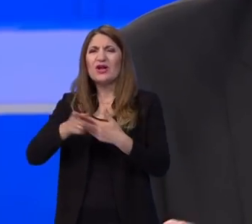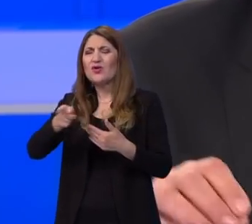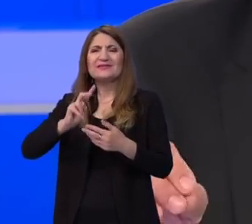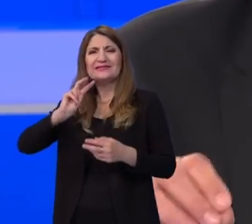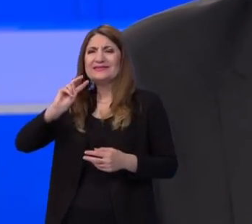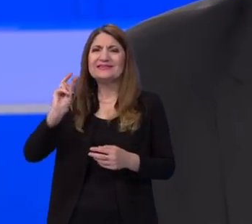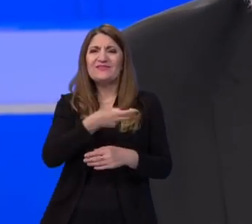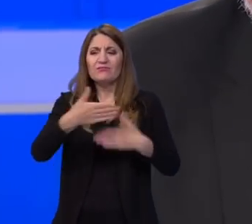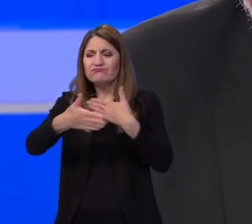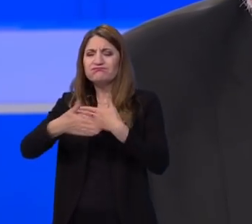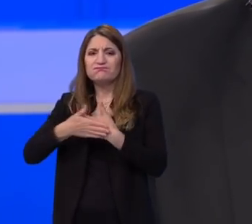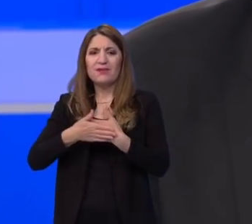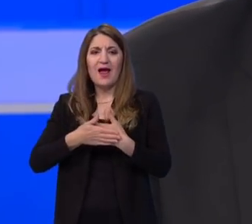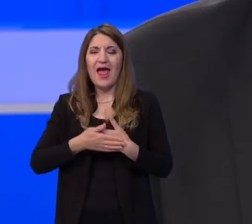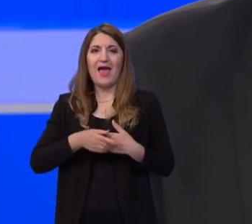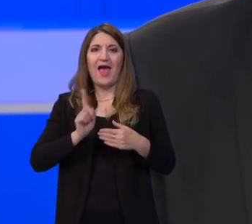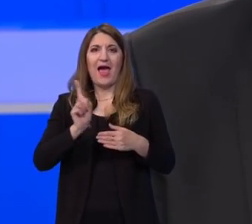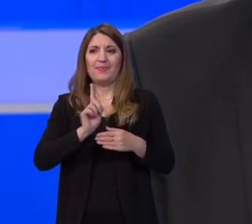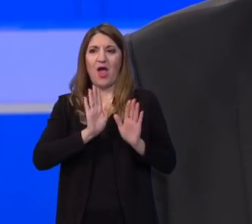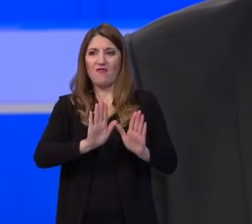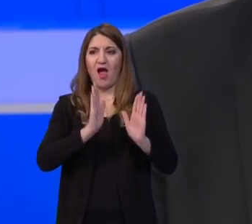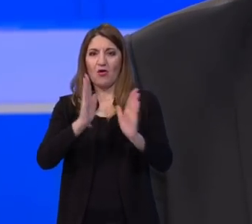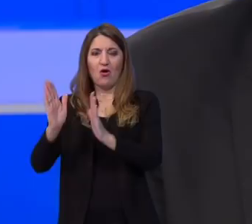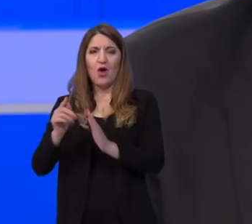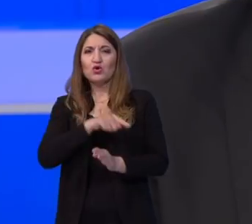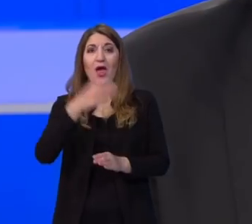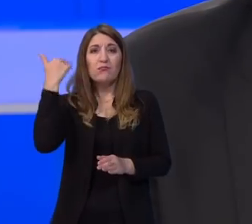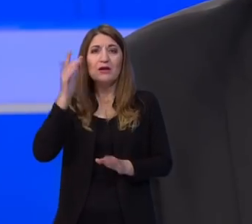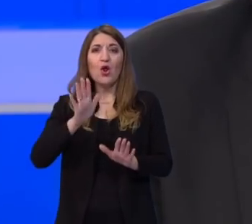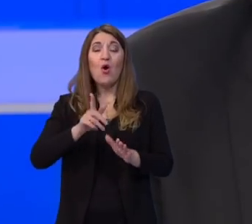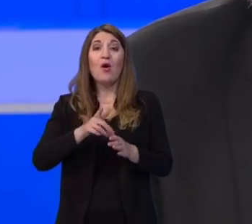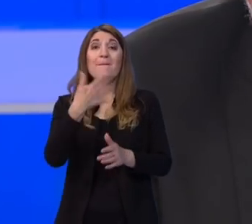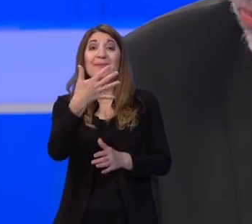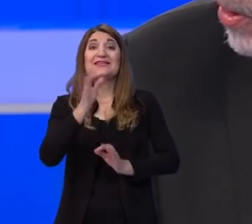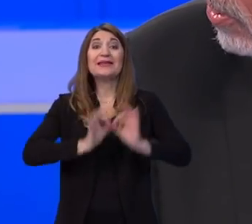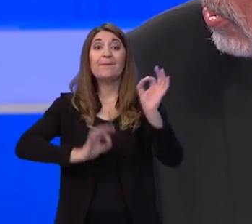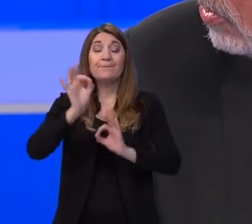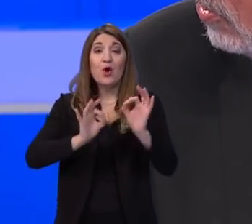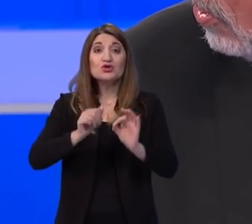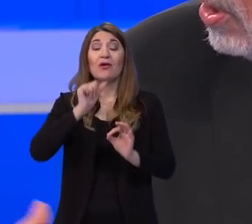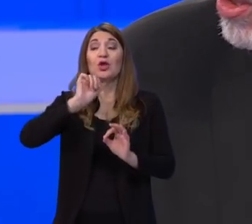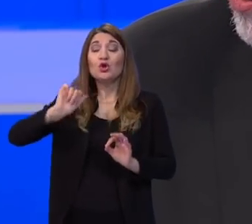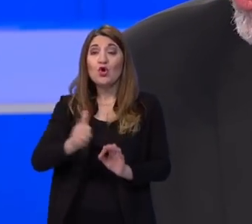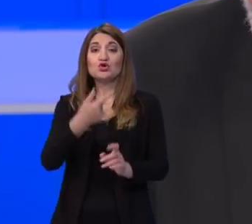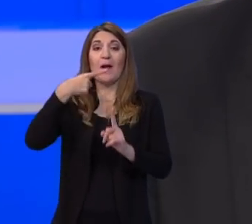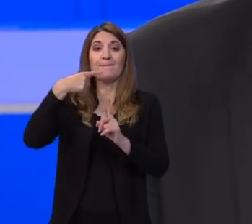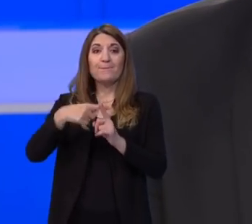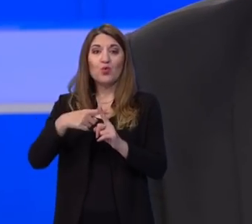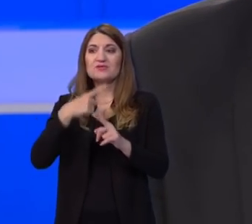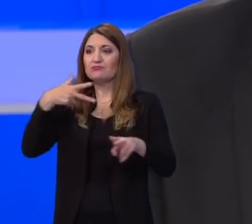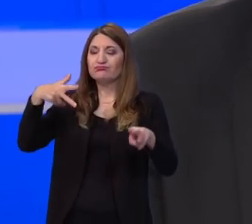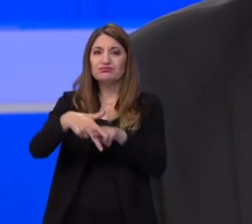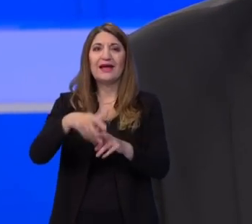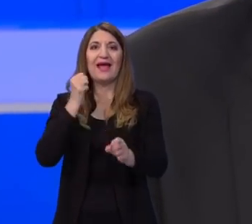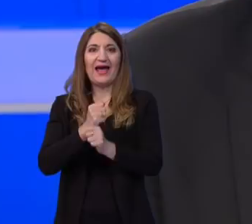regionalnog kockicama, to iznosilo negdje oko 50% još kad pribrojite i onaj dio obustave